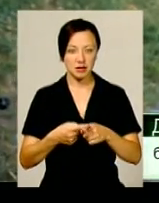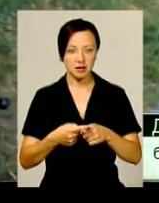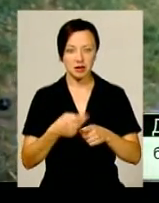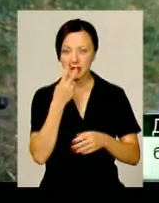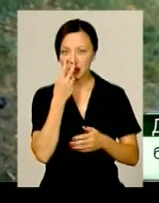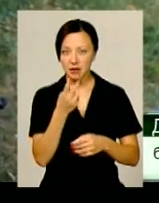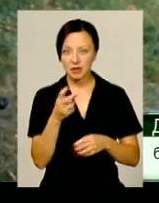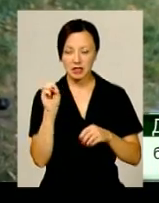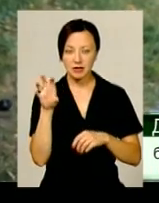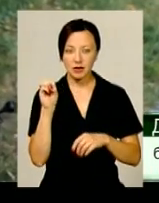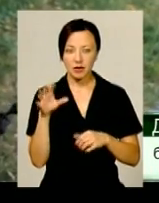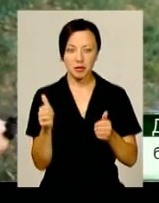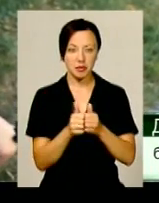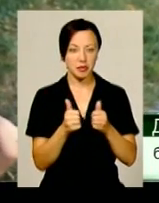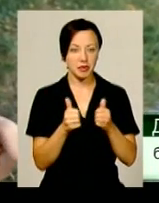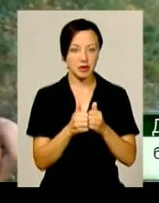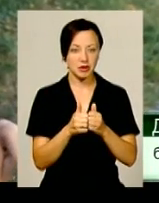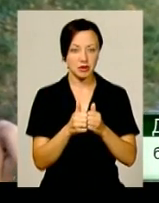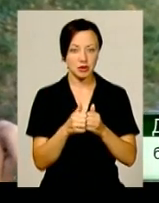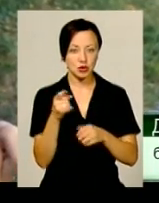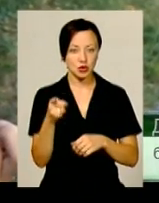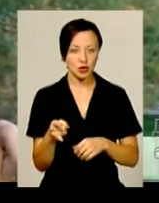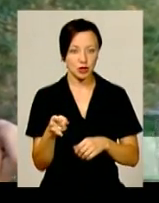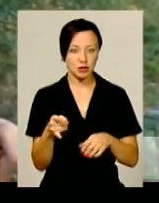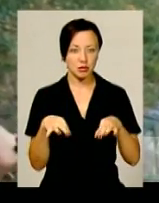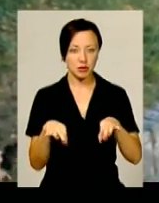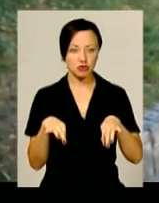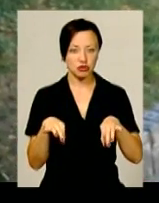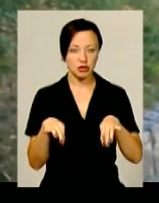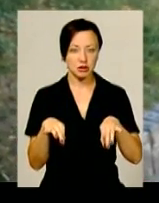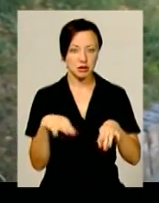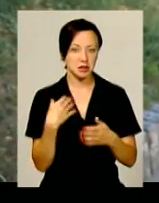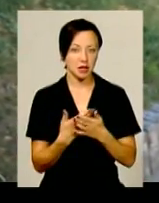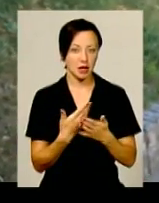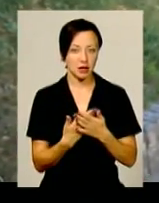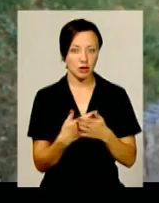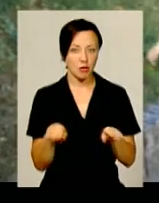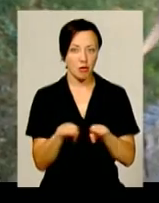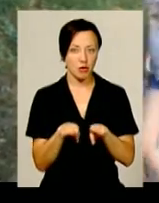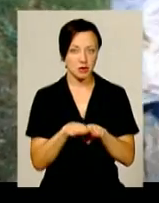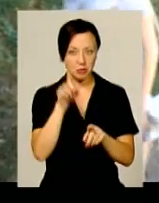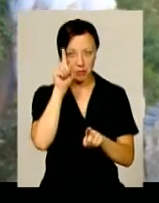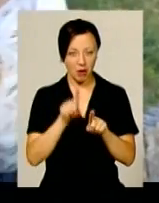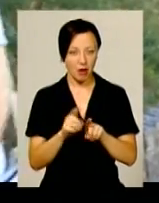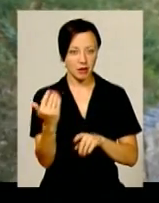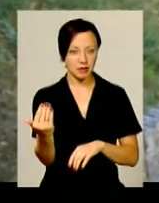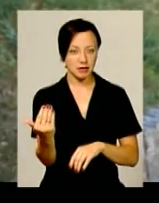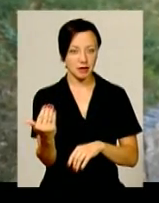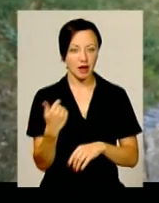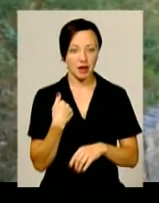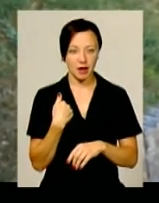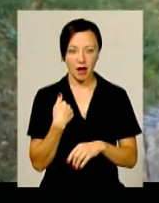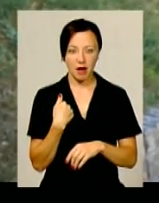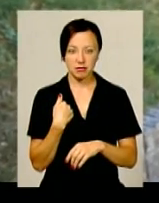Дивлюся на світофорі, біля ластрани, цим стоїть машина. Здається, схожа на брата. Я